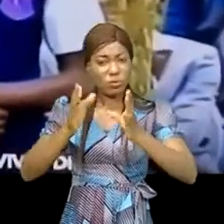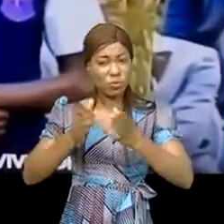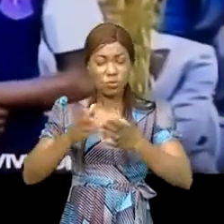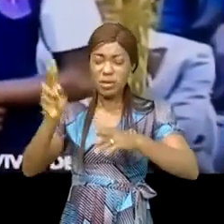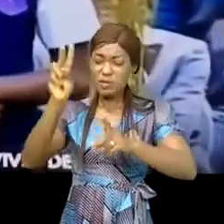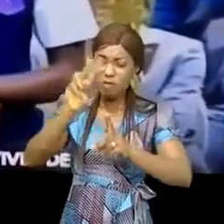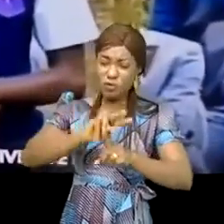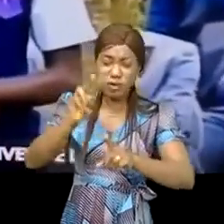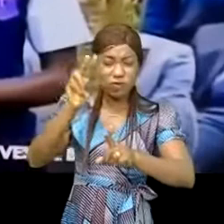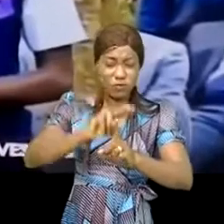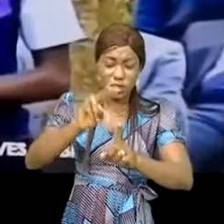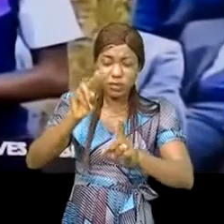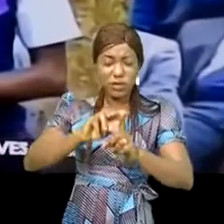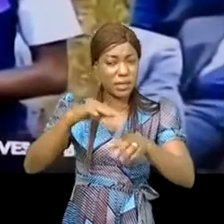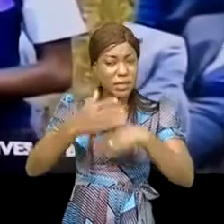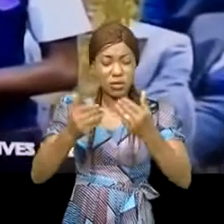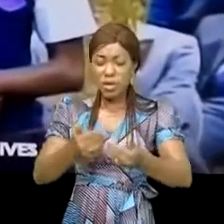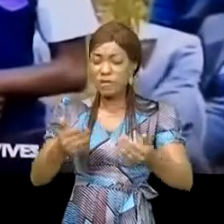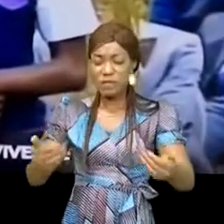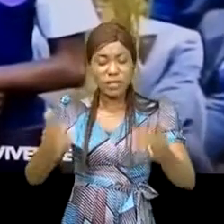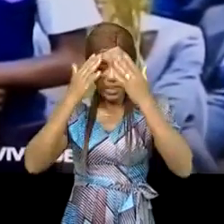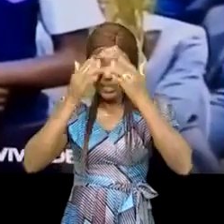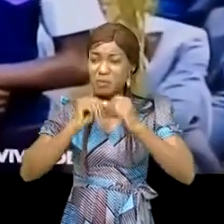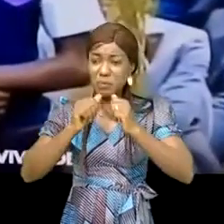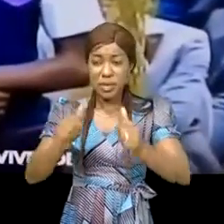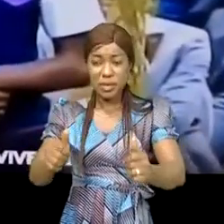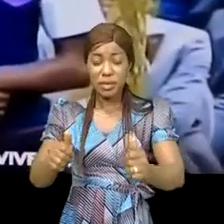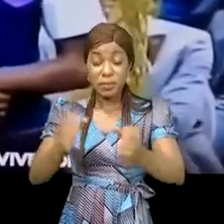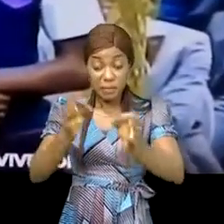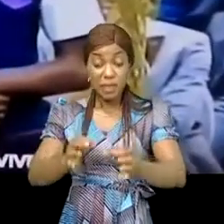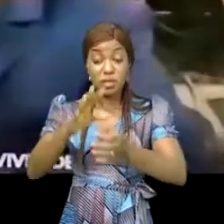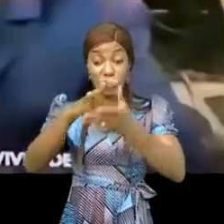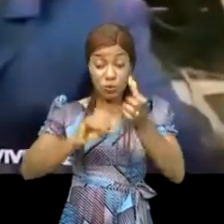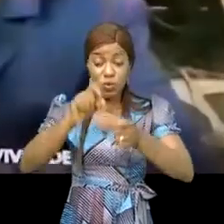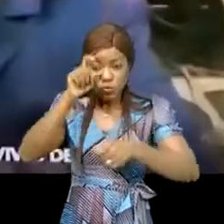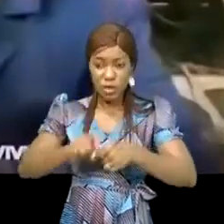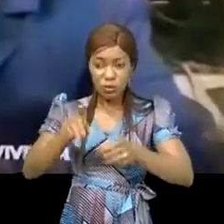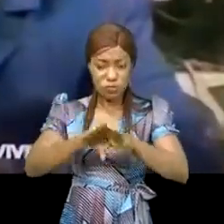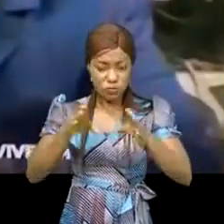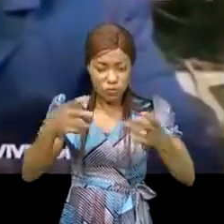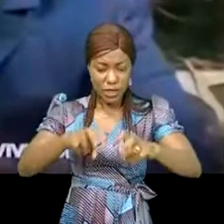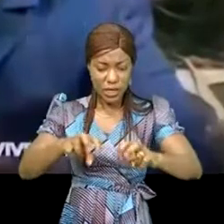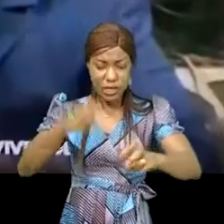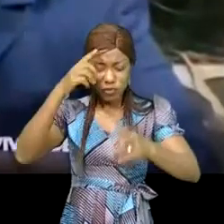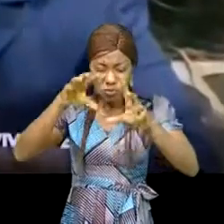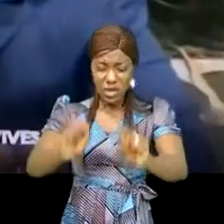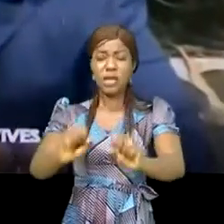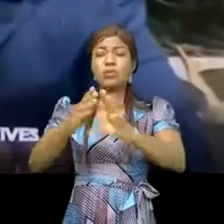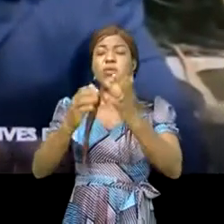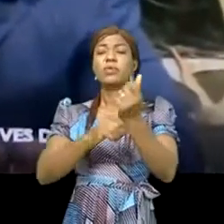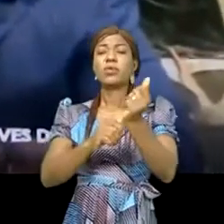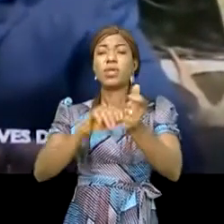violence exercée sur des enfants mais je crois qu'il faut ouvrir une enquête et